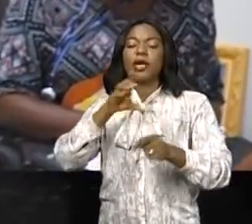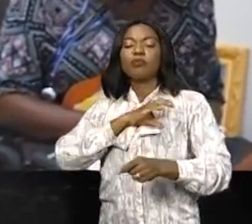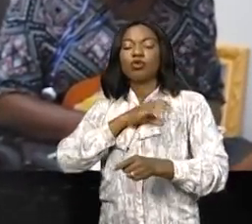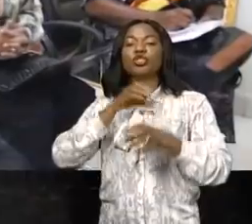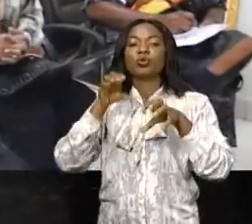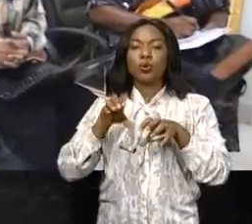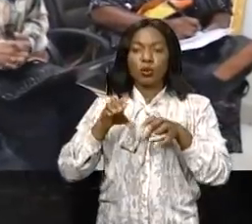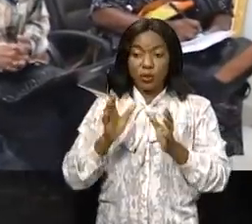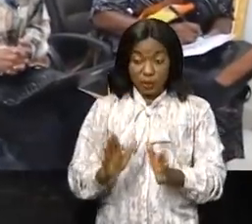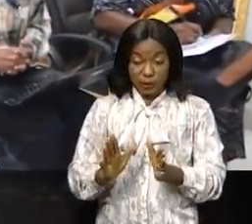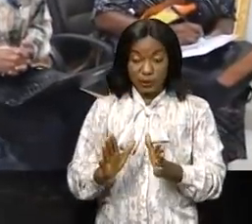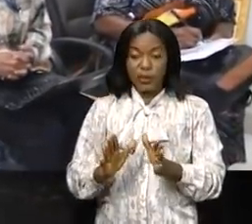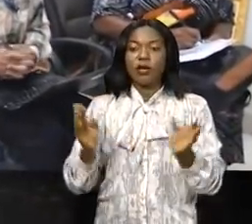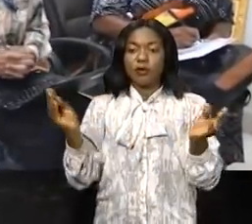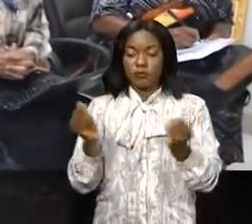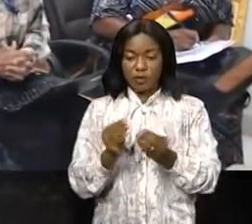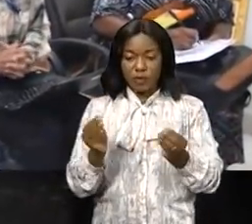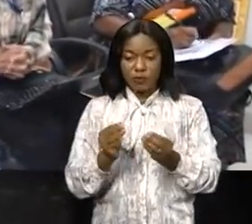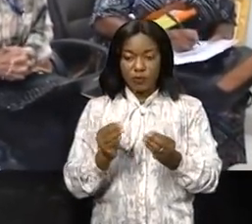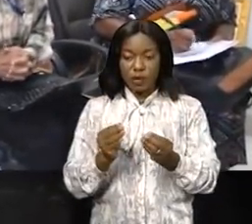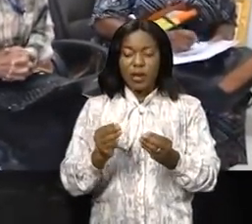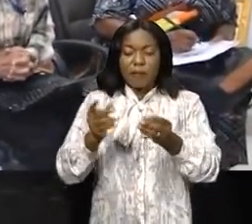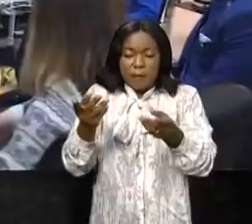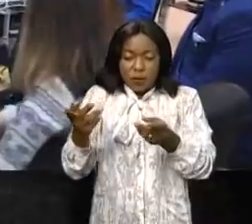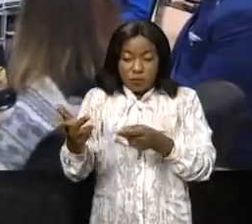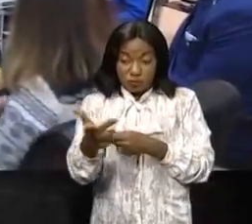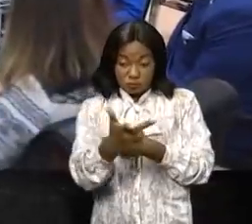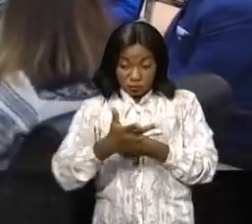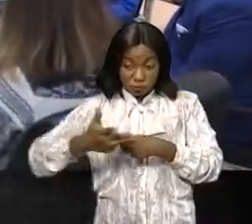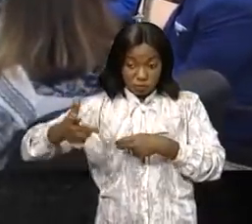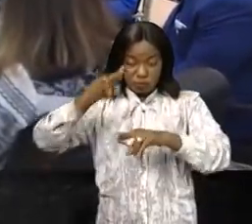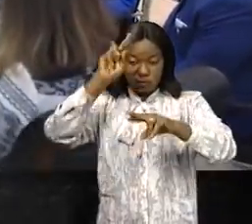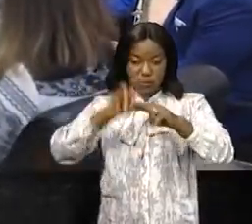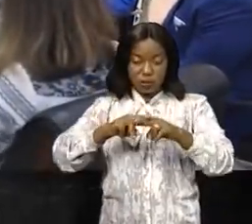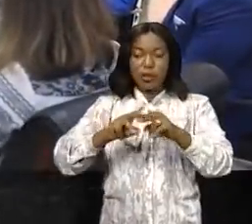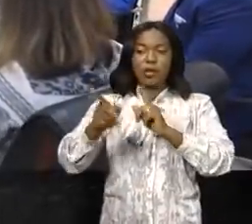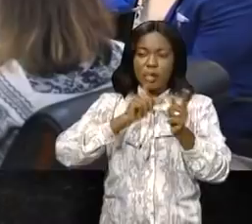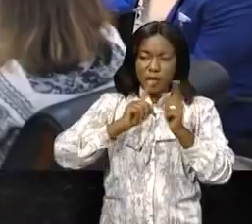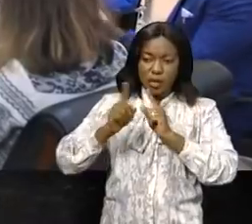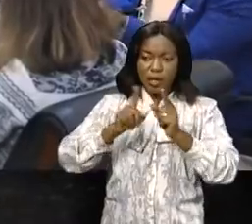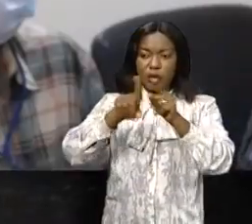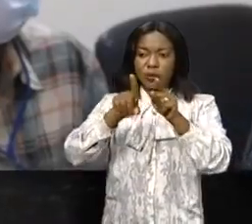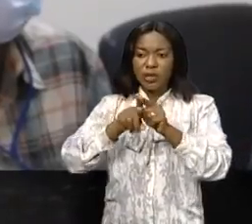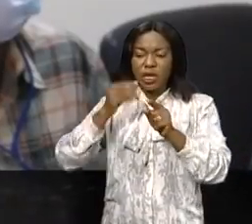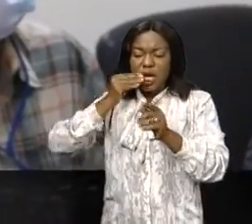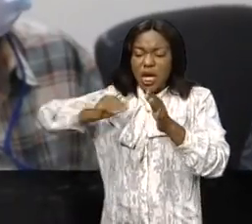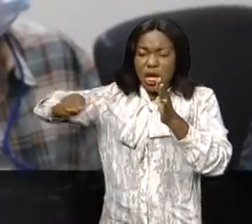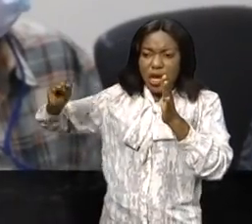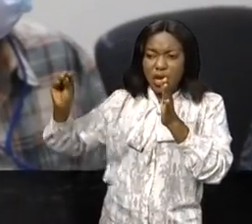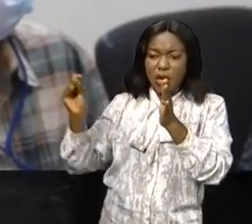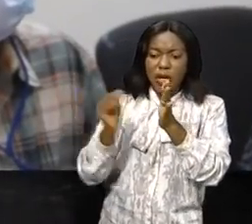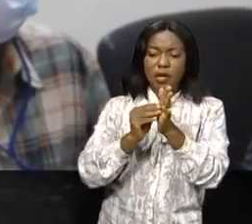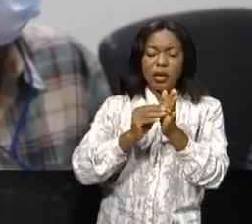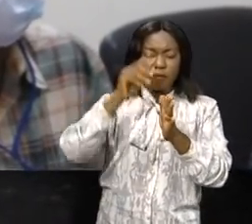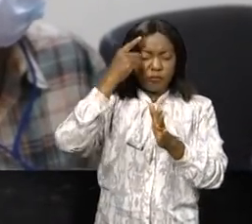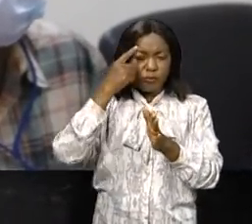'inspection générale de la police nationale congolaise ont été évoqués et plusieurs recommandations ont été faites pour que la police